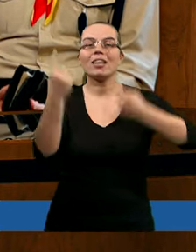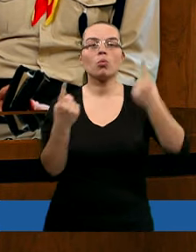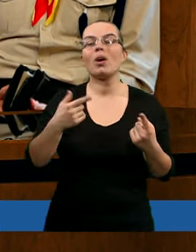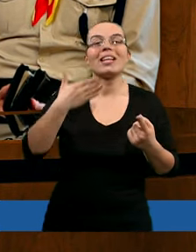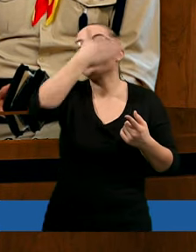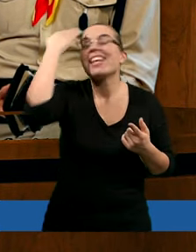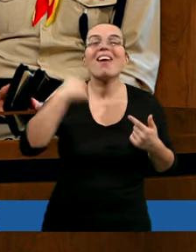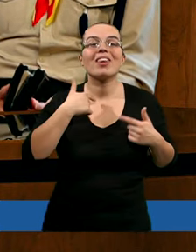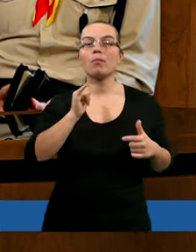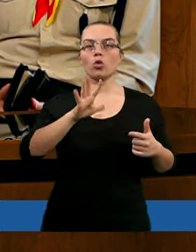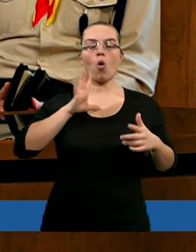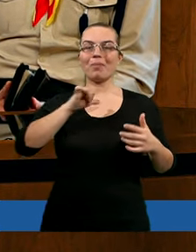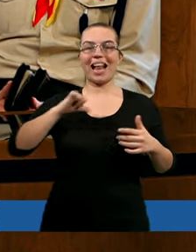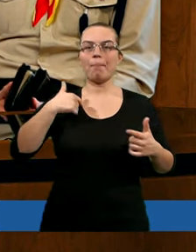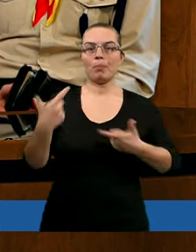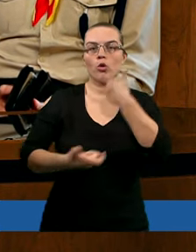nie wiem, co bym zrobił.